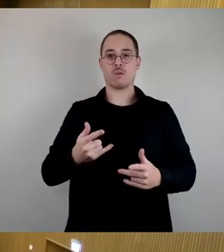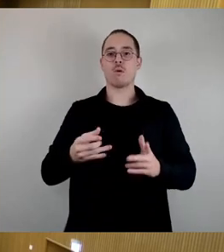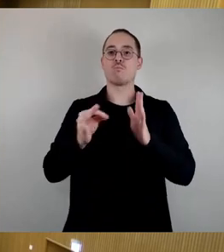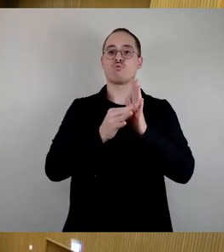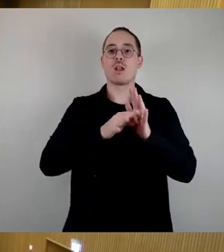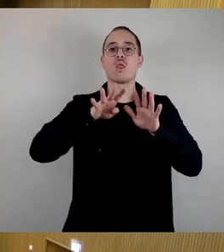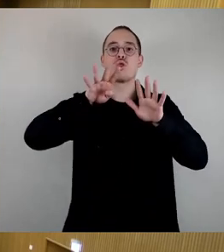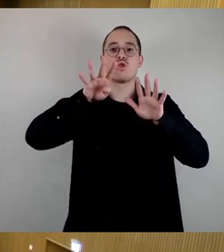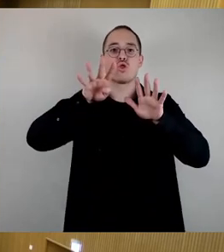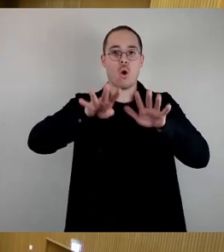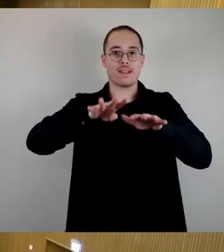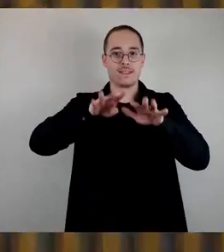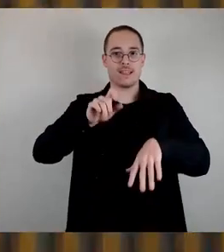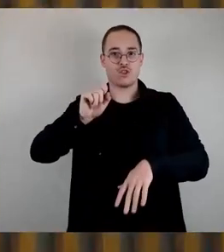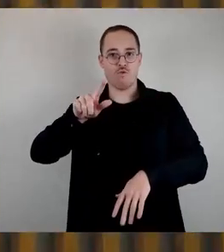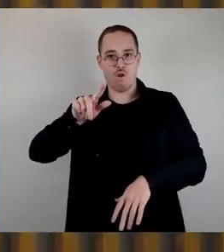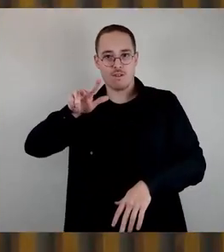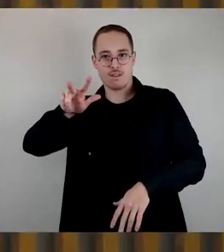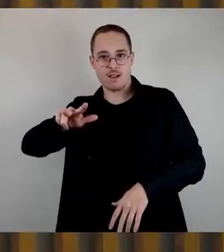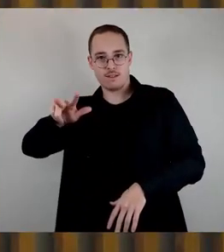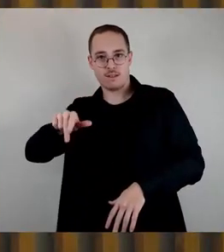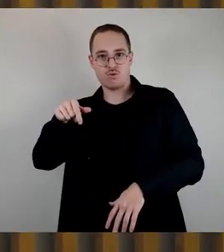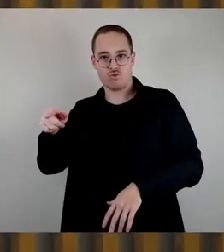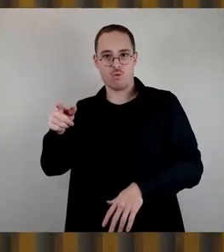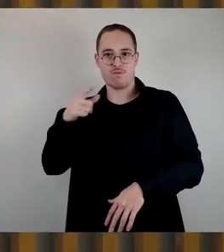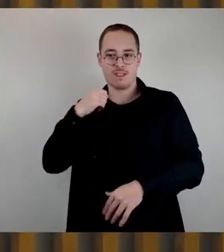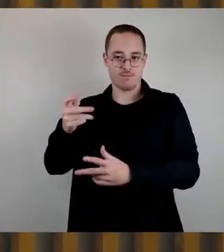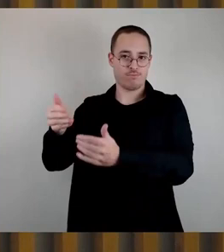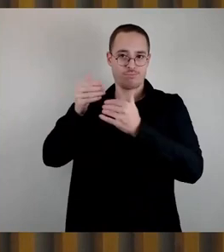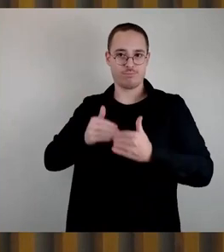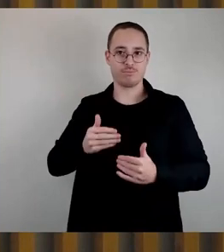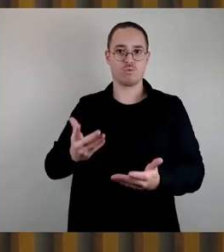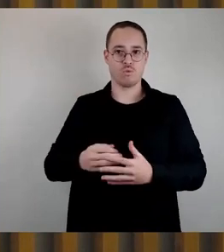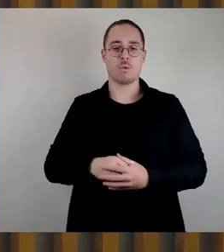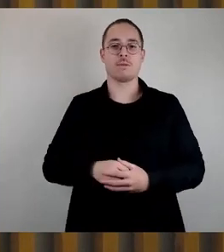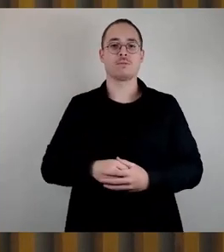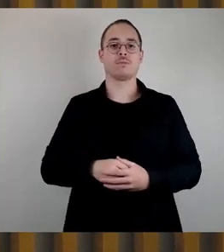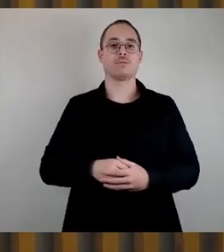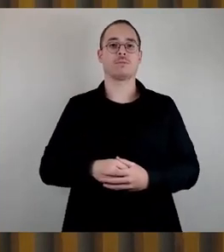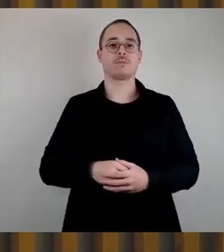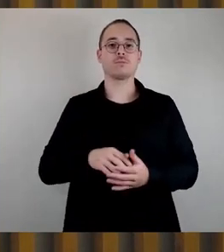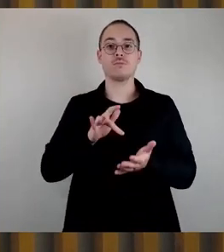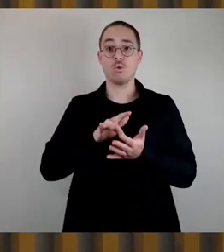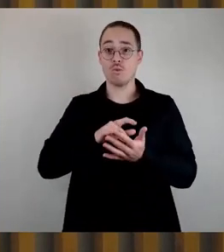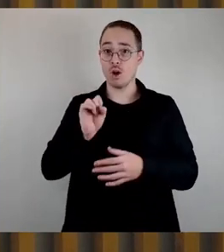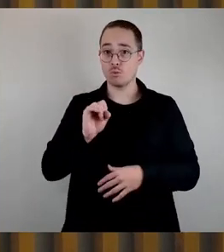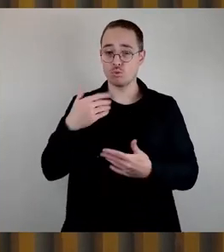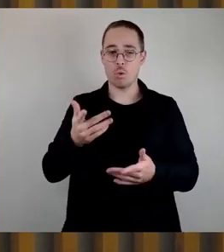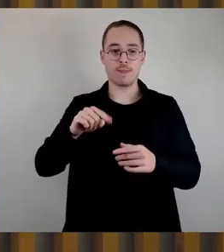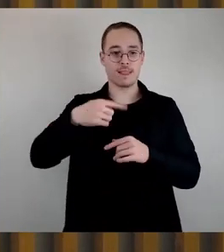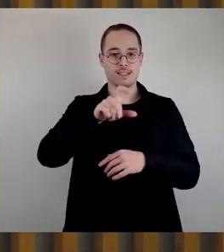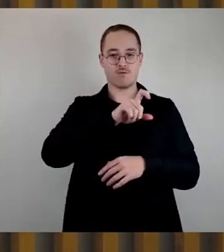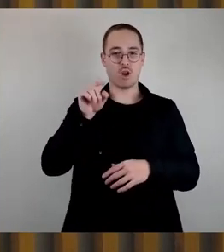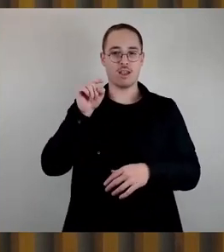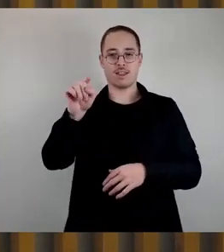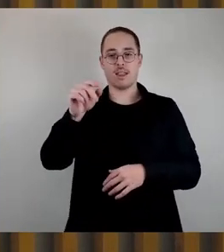,13, das sind die zum Thema Elbquerung in Pieschen. Hintergrund ist, dass in der kommenden Woche die Plenarsitzung im Landtag stattfindet, wo unter anderem,